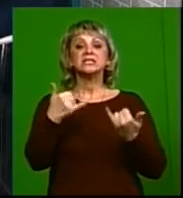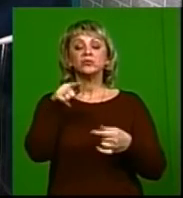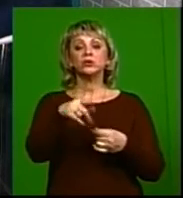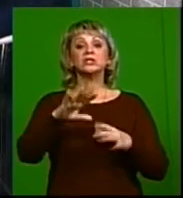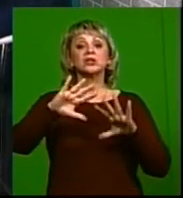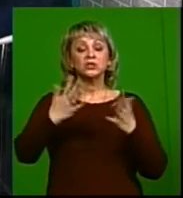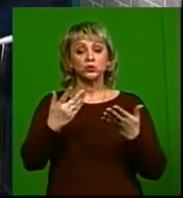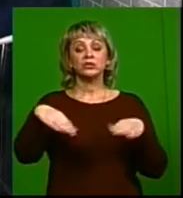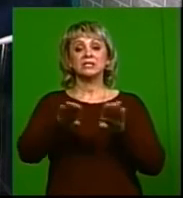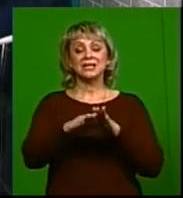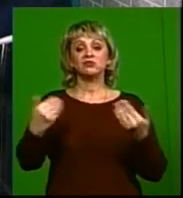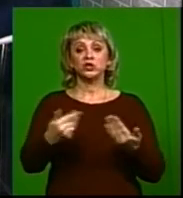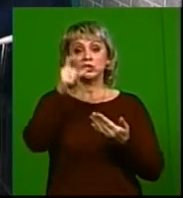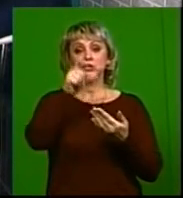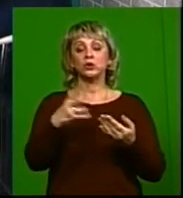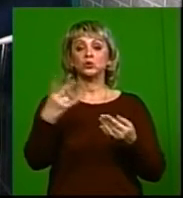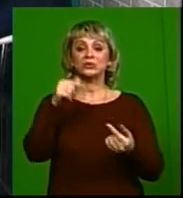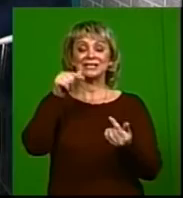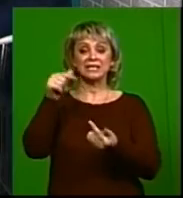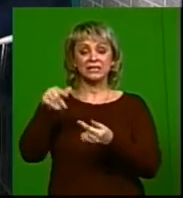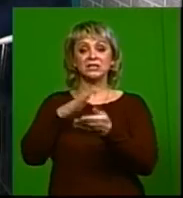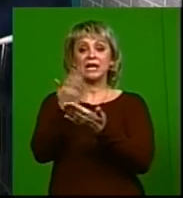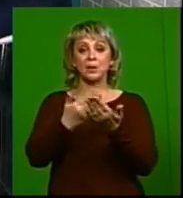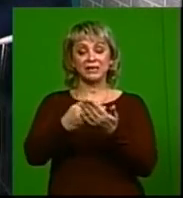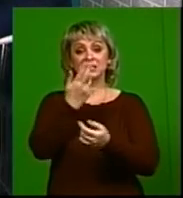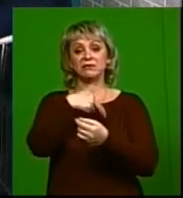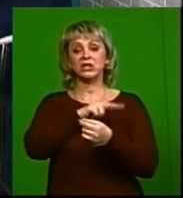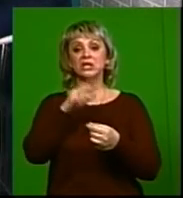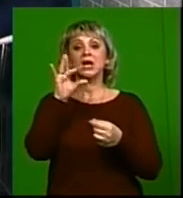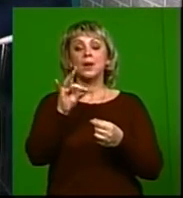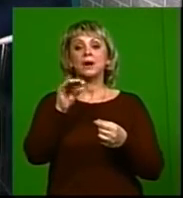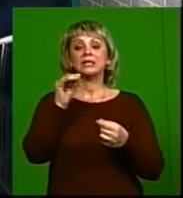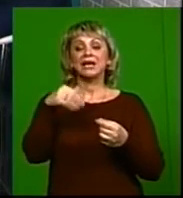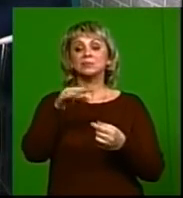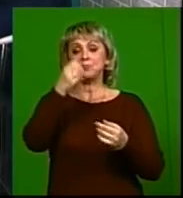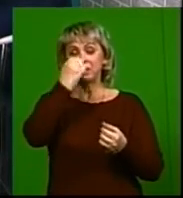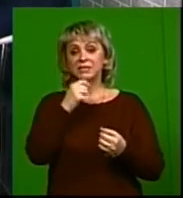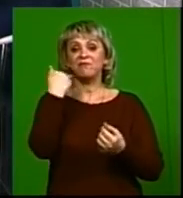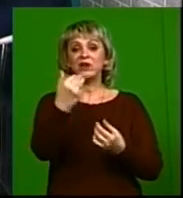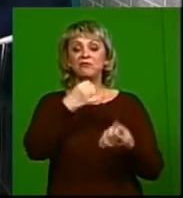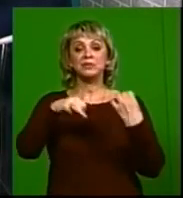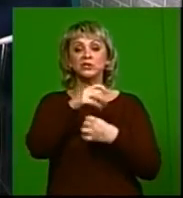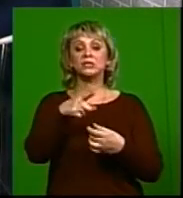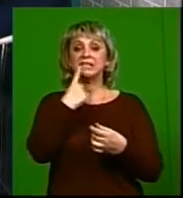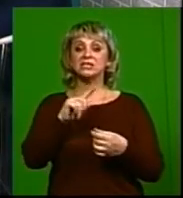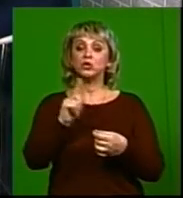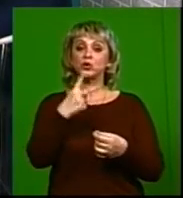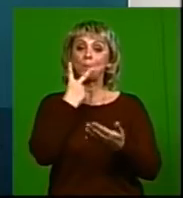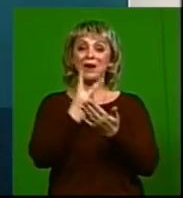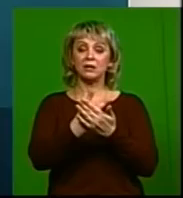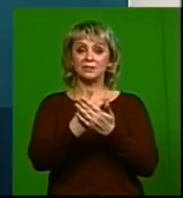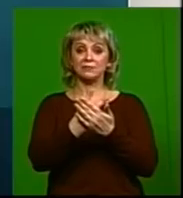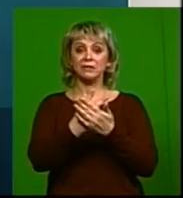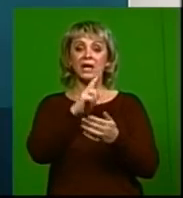так случилось в жизни человека, то нужно следовать всем рекомендациям врачей. Роман Альтольевич, спасибо. Вы в беседе упомянули, что показывали